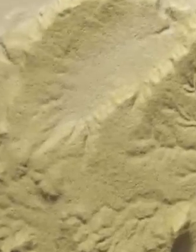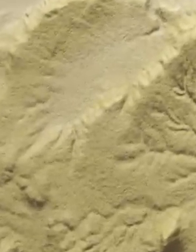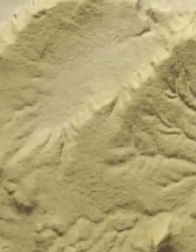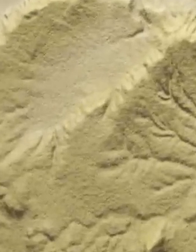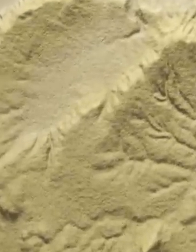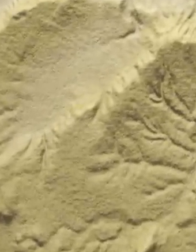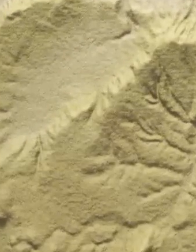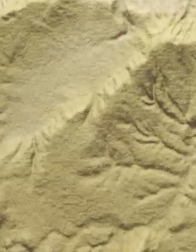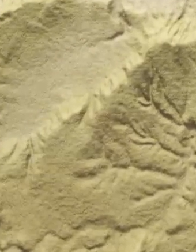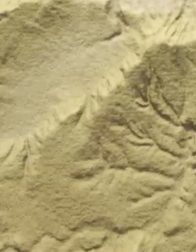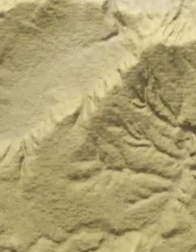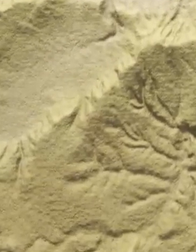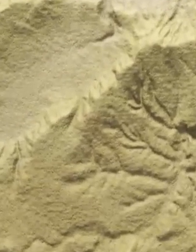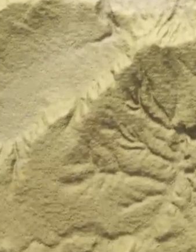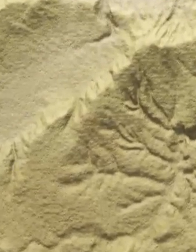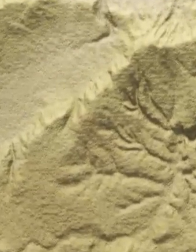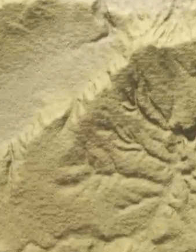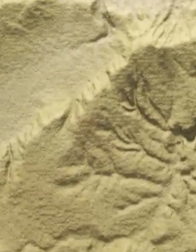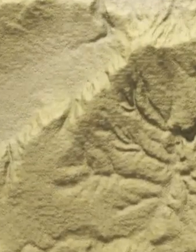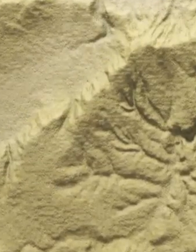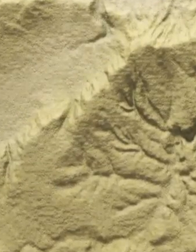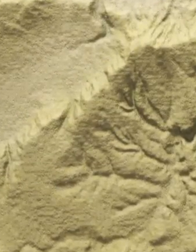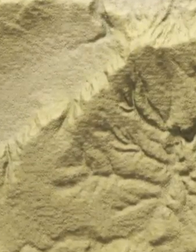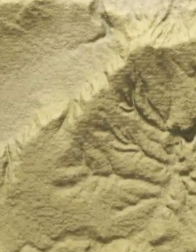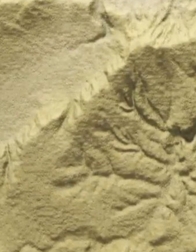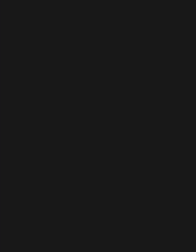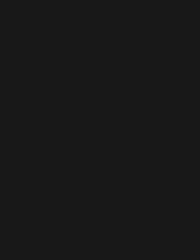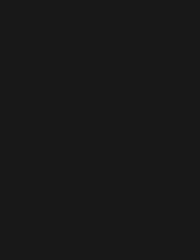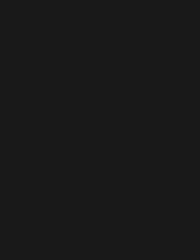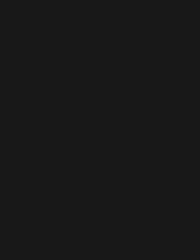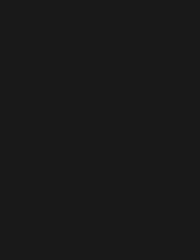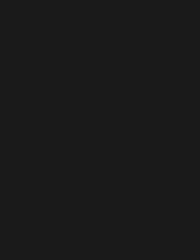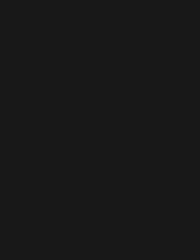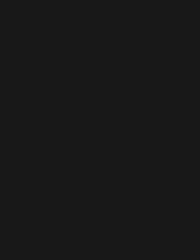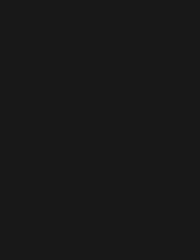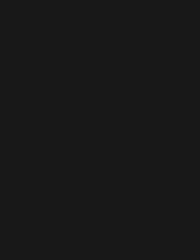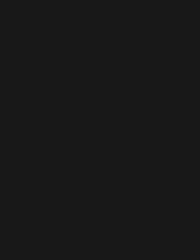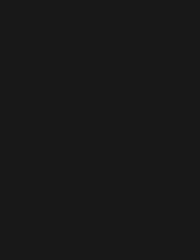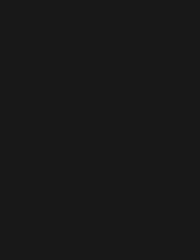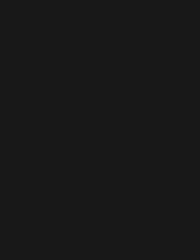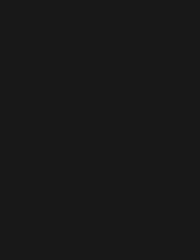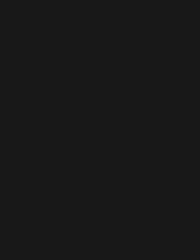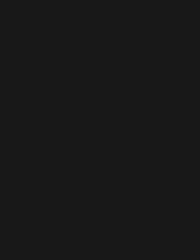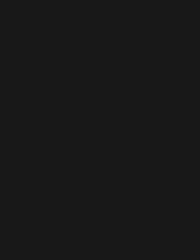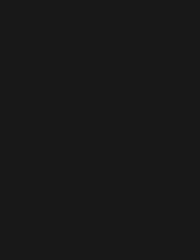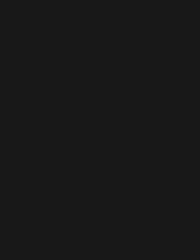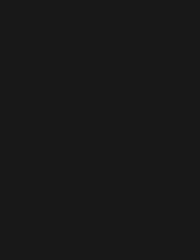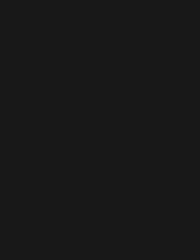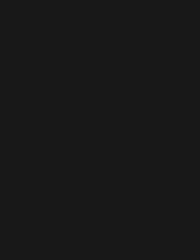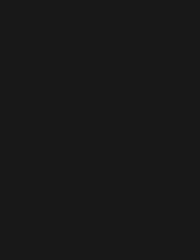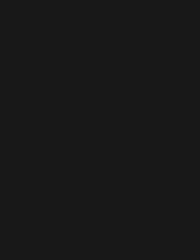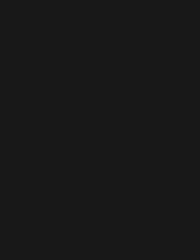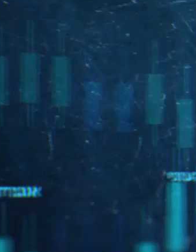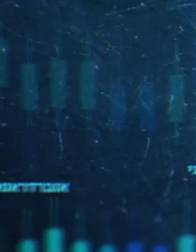שעת נעילה. סדרה חדשה. שני בתשע ורבע. תעשו אחת ועוד אחת. כאן 11.